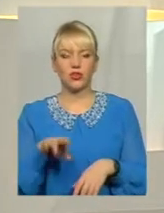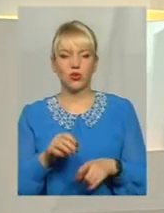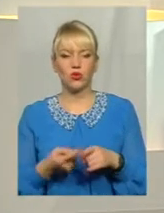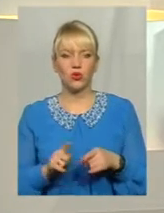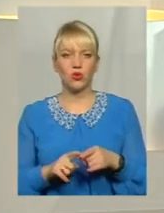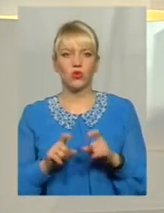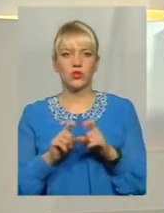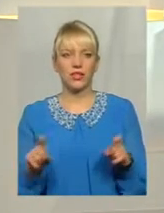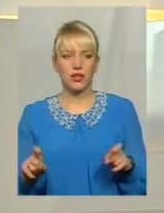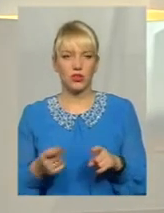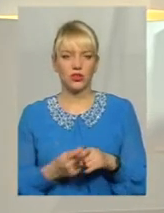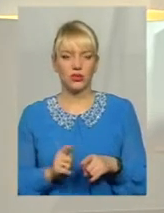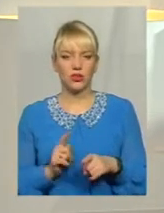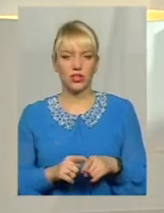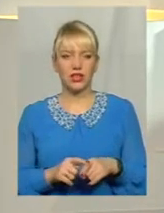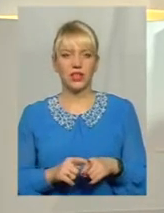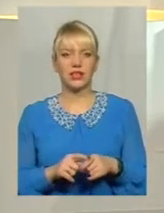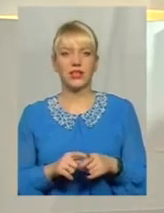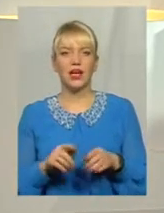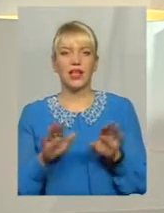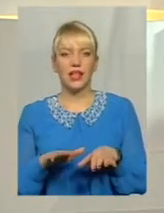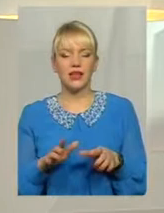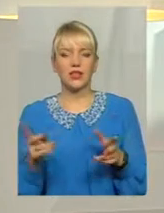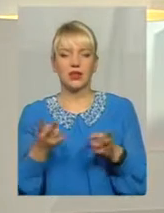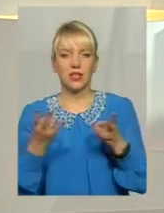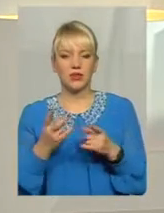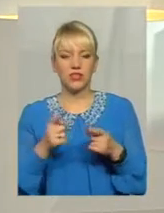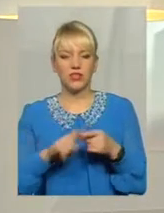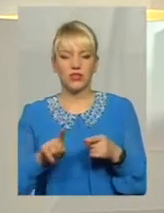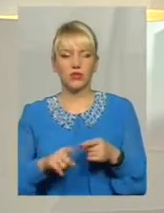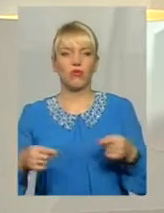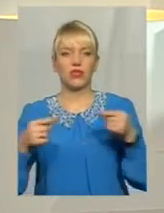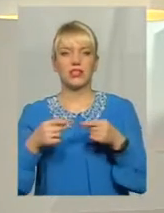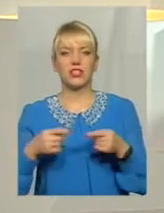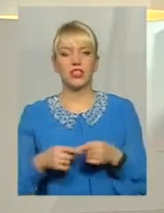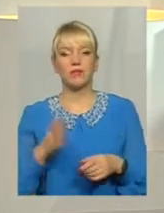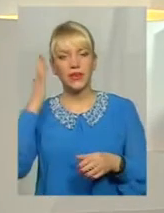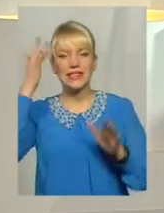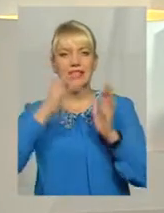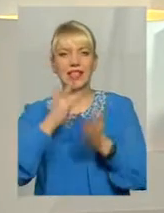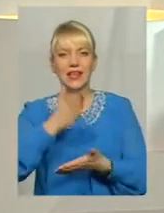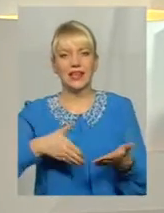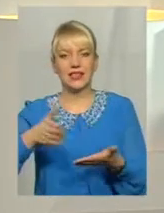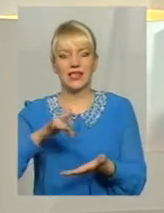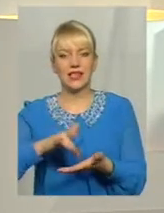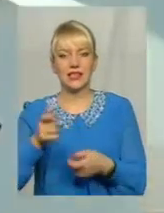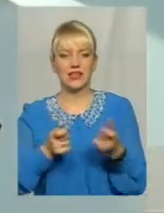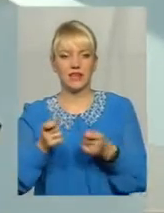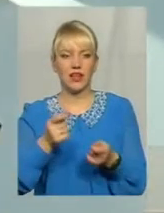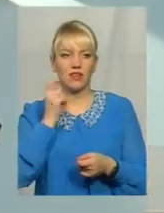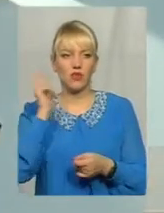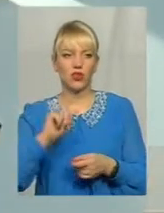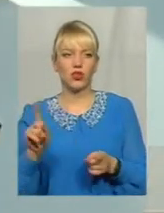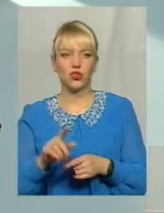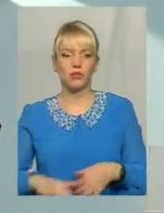закладу Ті ланки, які необхідно і швидко визначити Власне, ціль децентралізації влади в Україні Тому, щоб